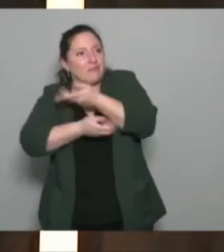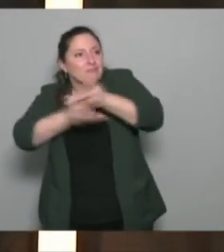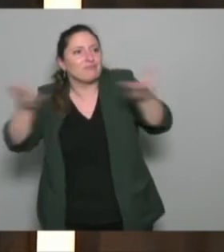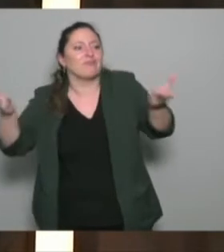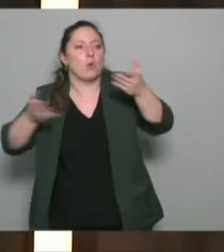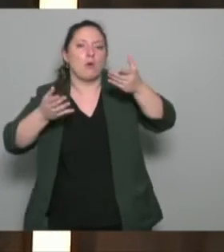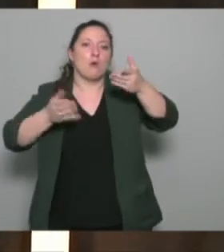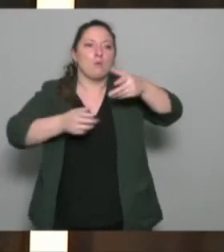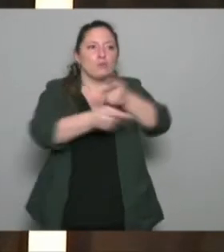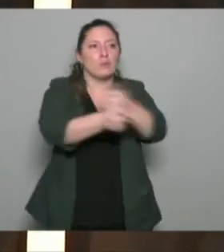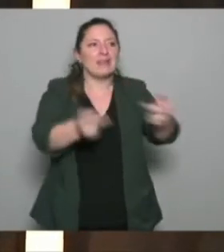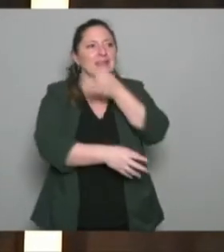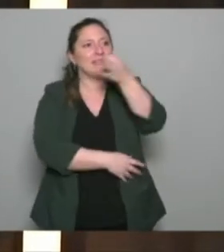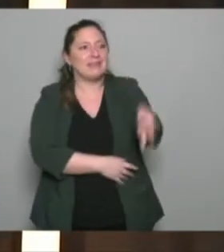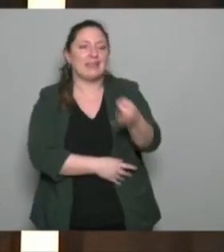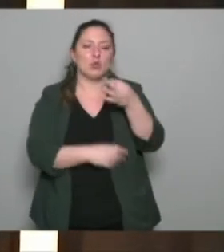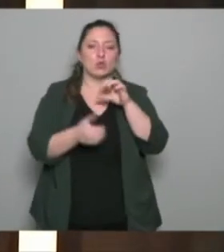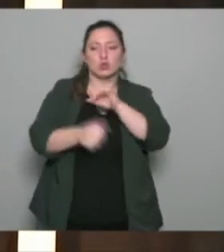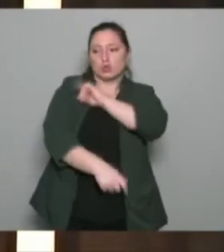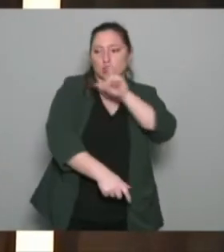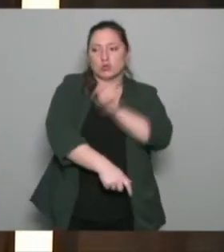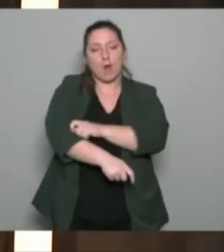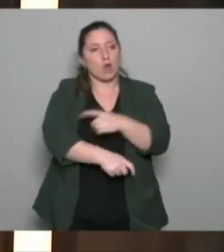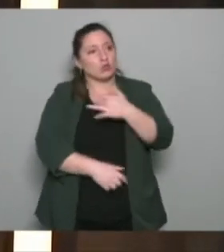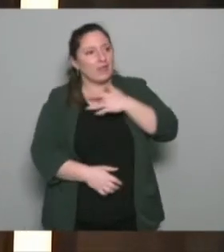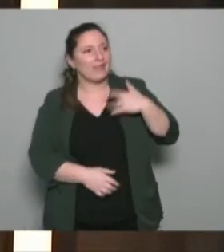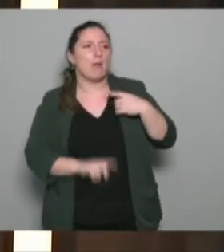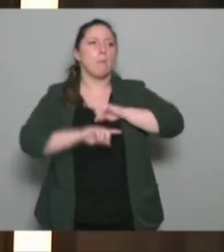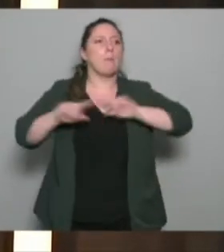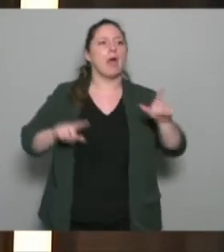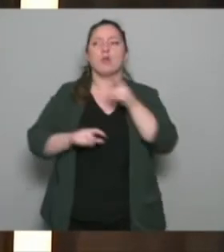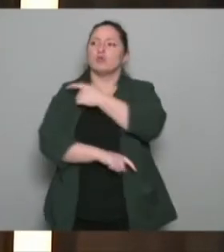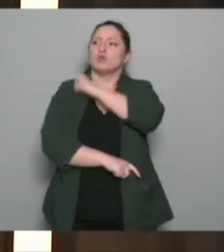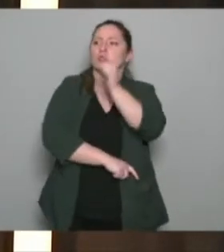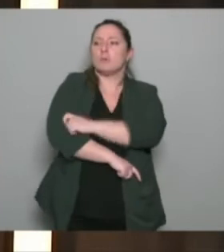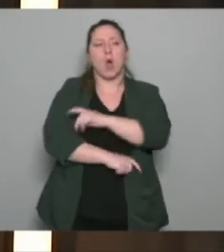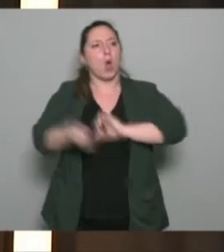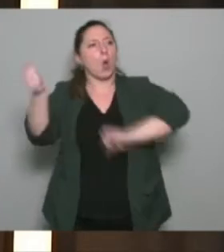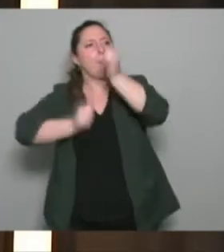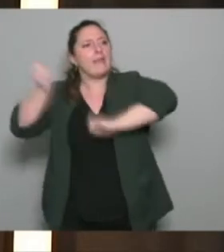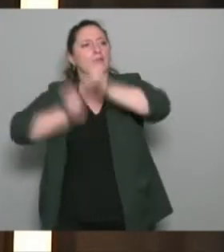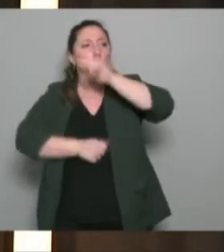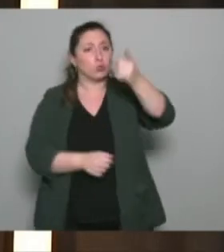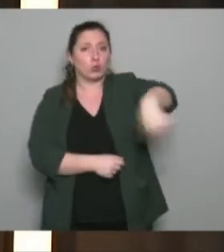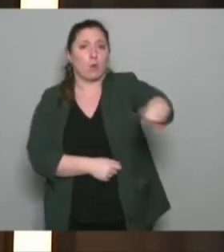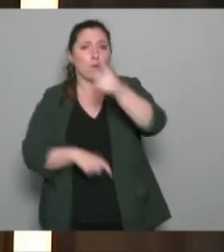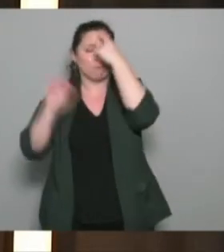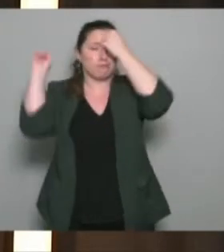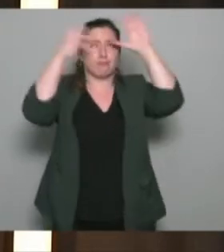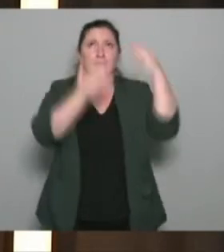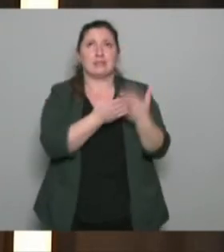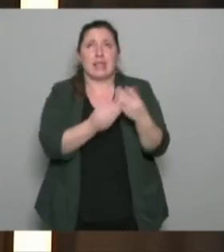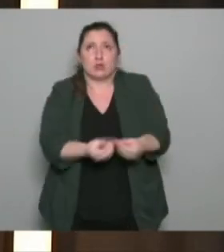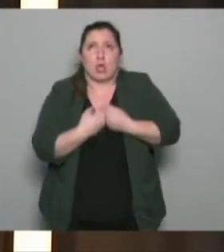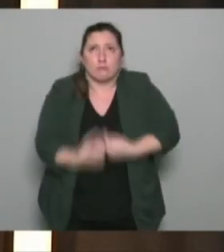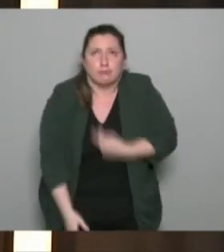sport de compétition n'est-ce pas cette conception de sport de compétition qui est encore ancrée dans les esprits et qui empêche le